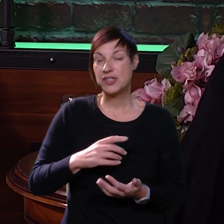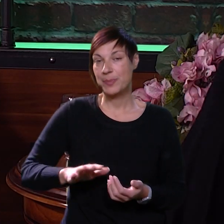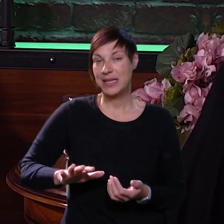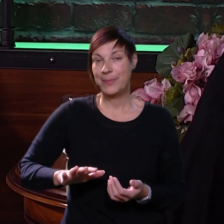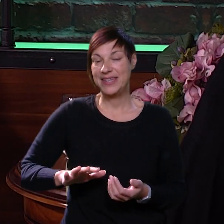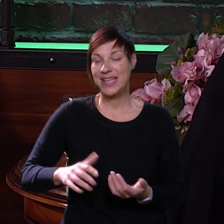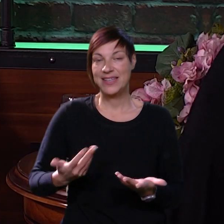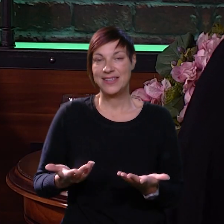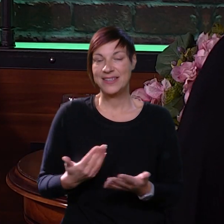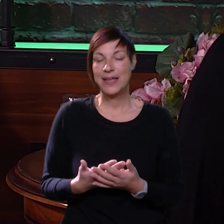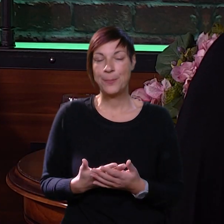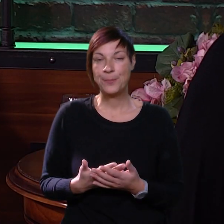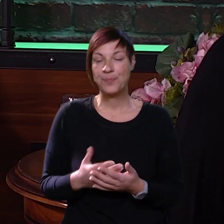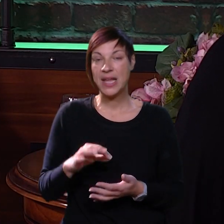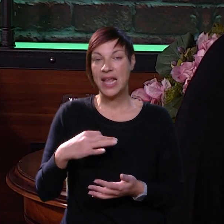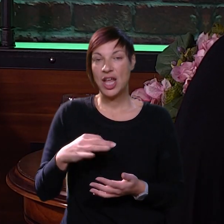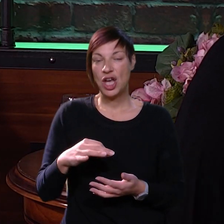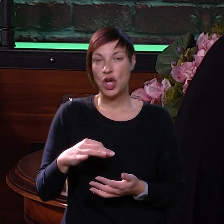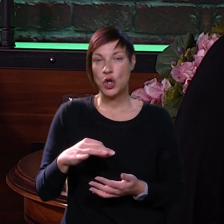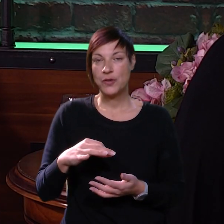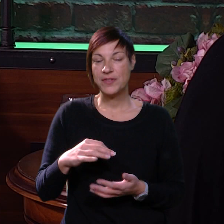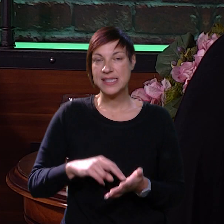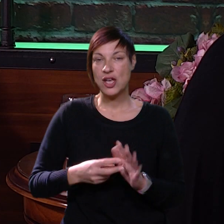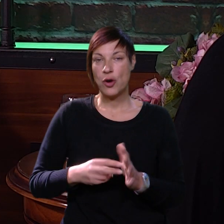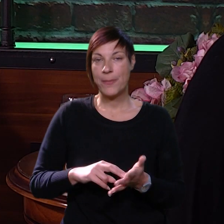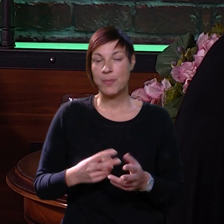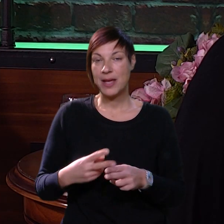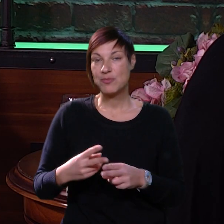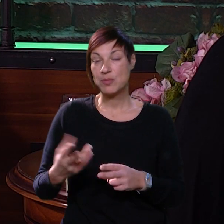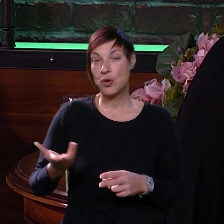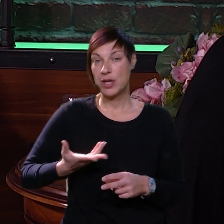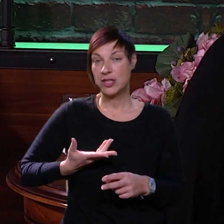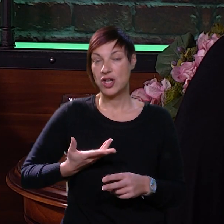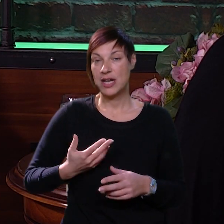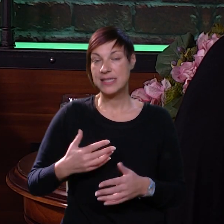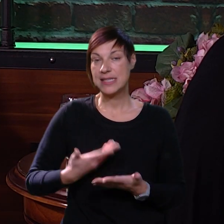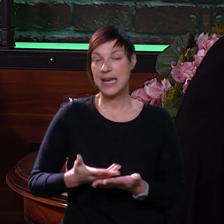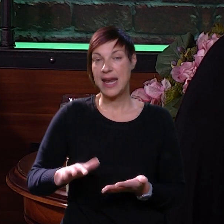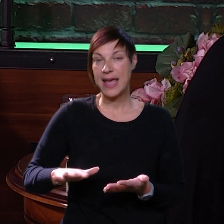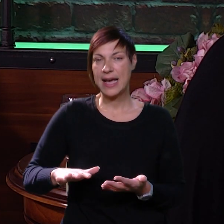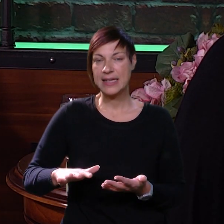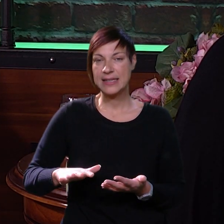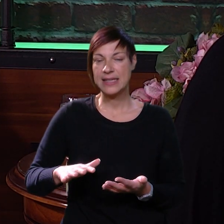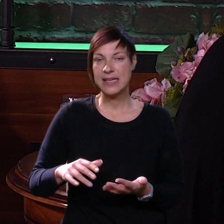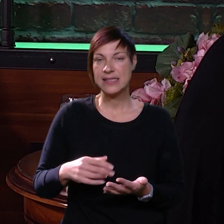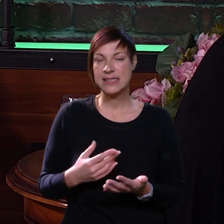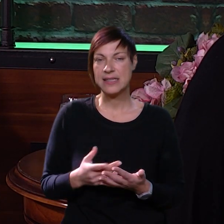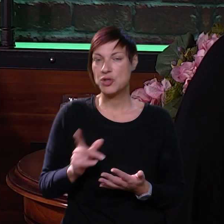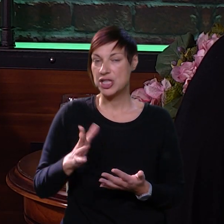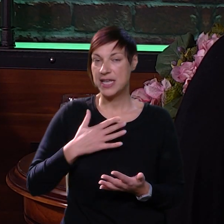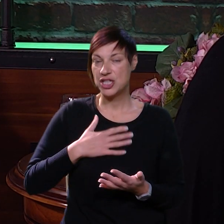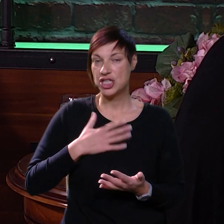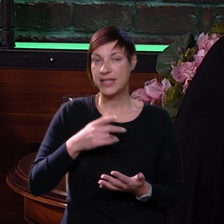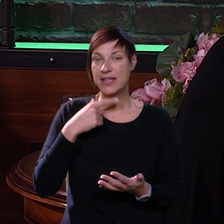osobinama ličnosti tog djeteta, ovisi i o problemu zbog kojeg dolazi, dakle, neka djeca možda